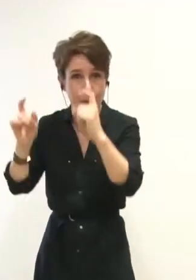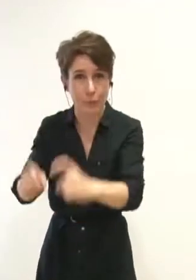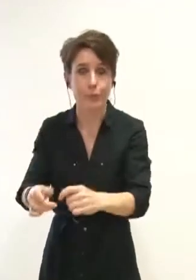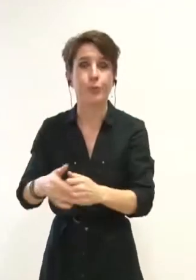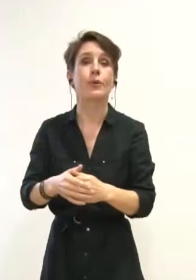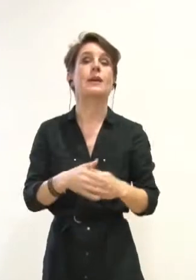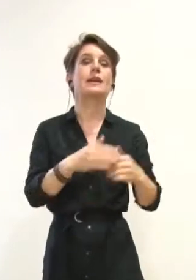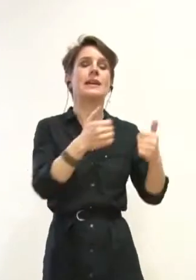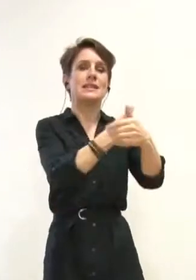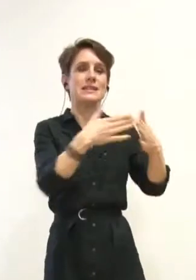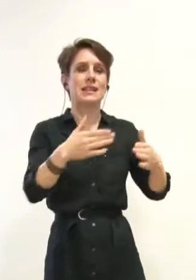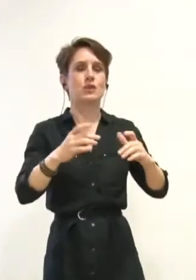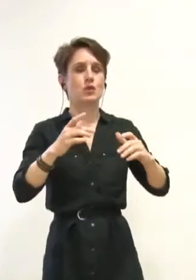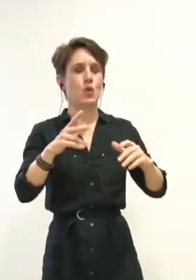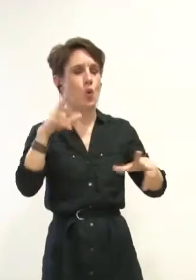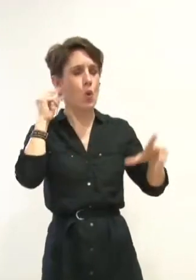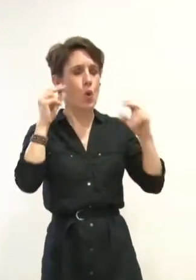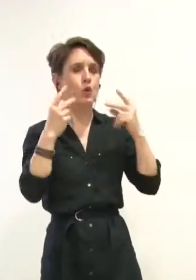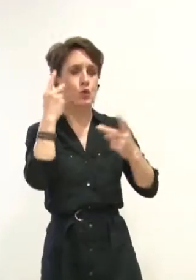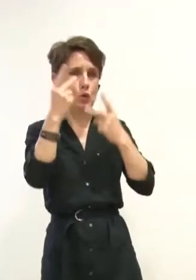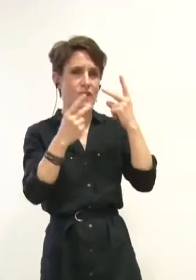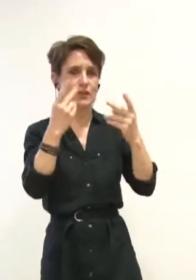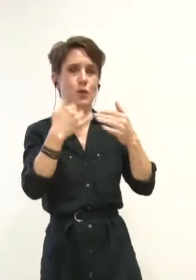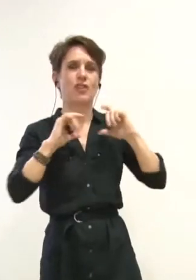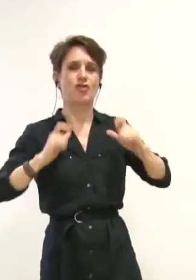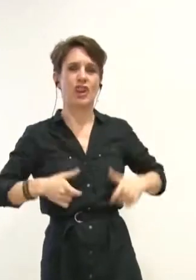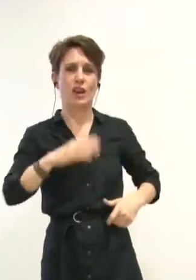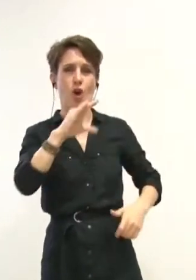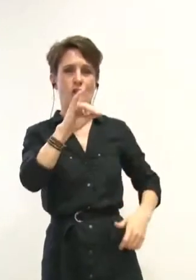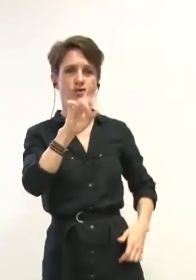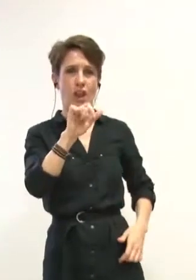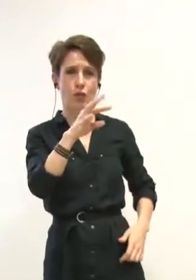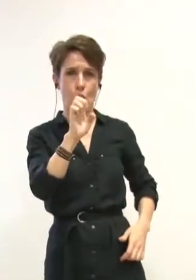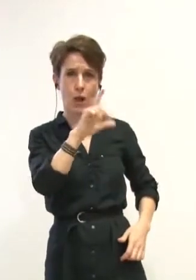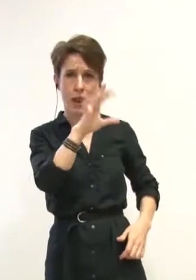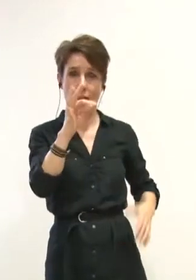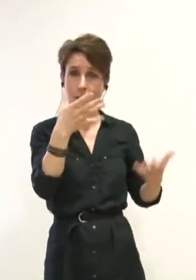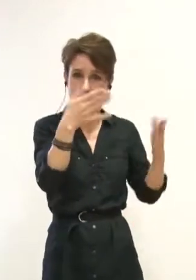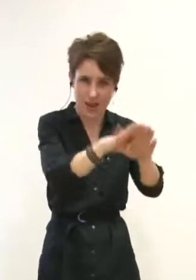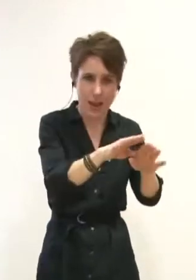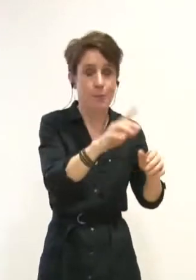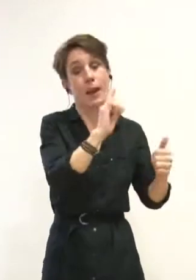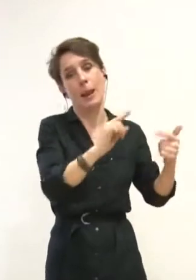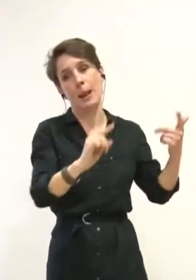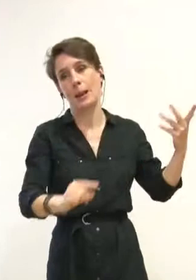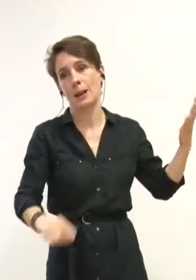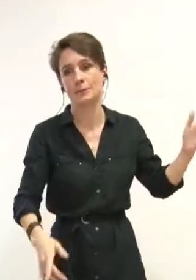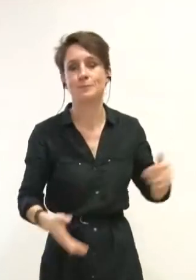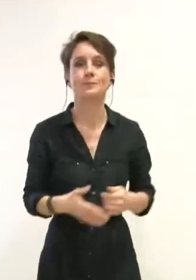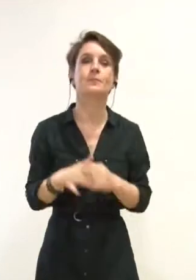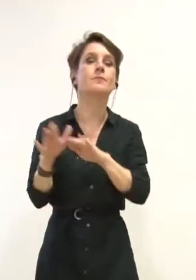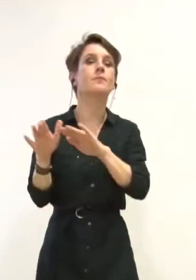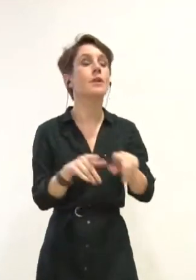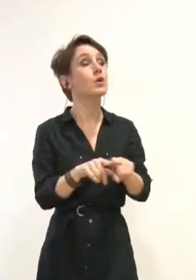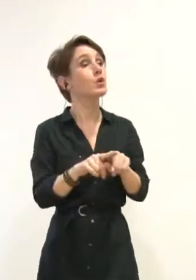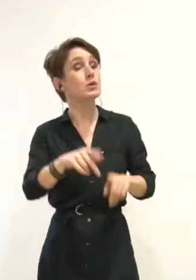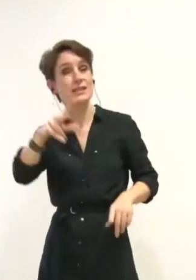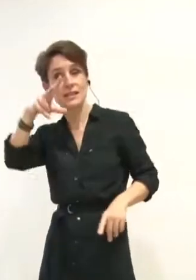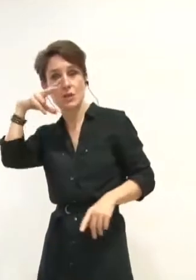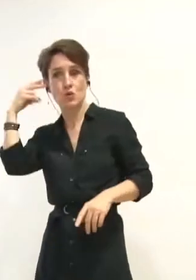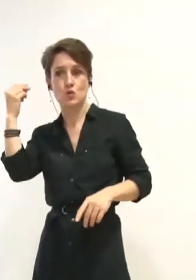audiovisuelle de l'école du Grand Châtelet, et j'en passe. Vous avez aussi fait le choix de réduire les moyens humains mobilisés